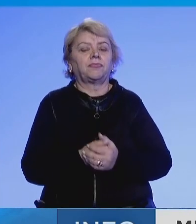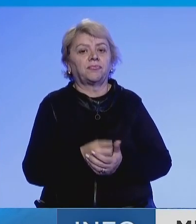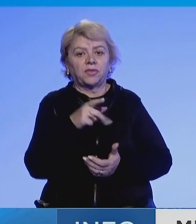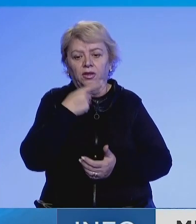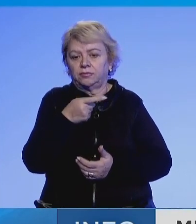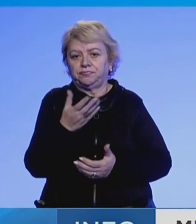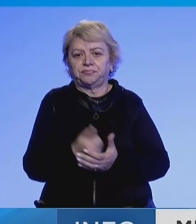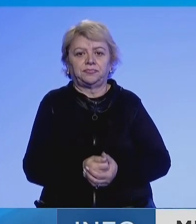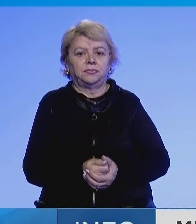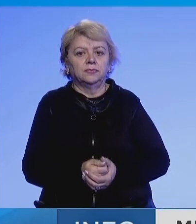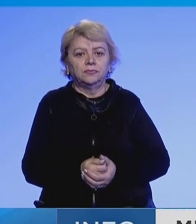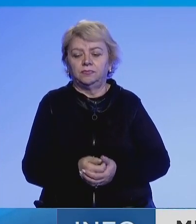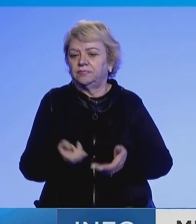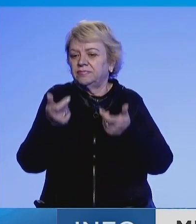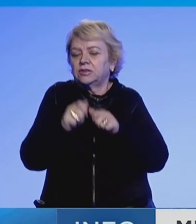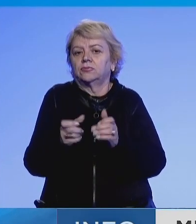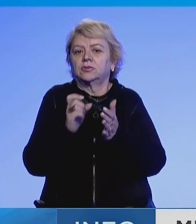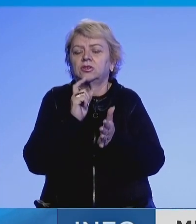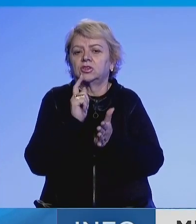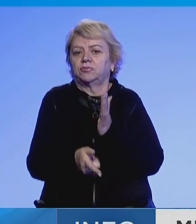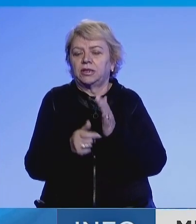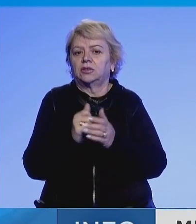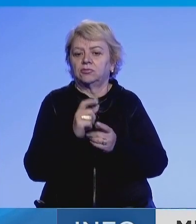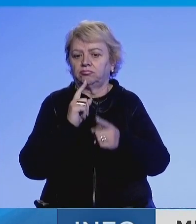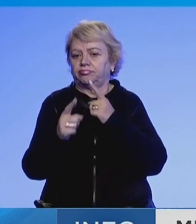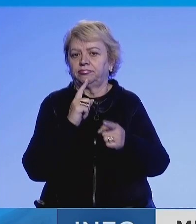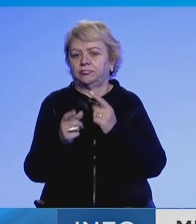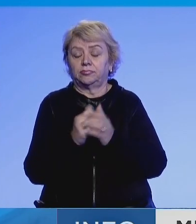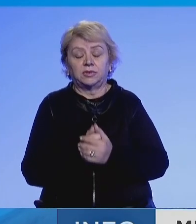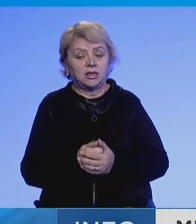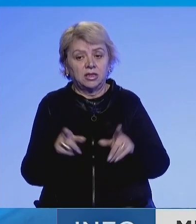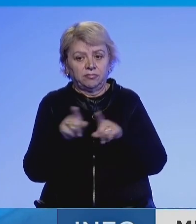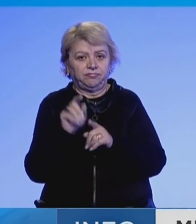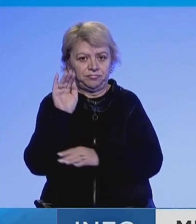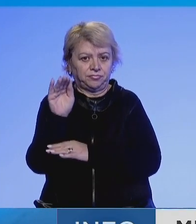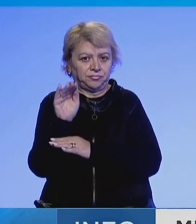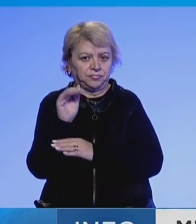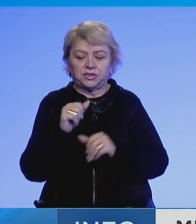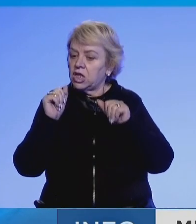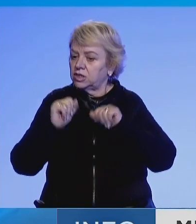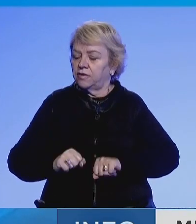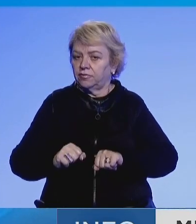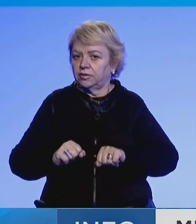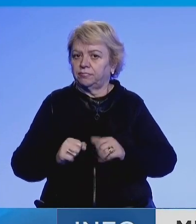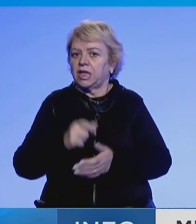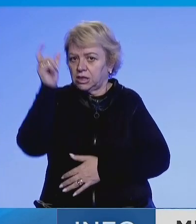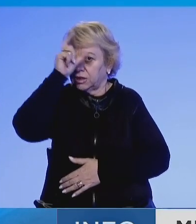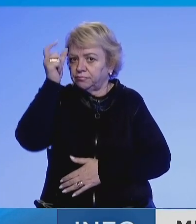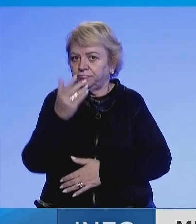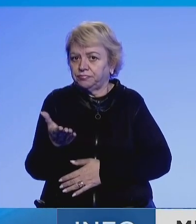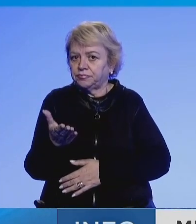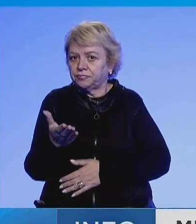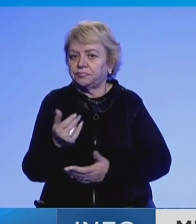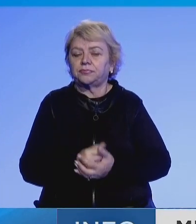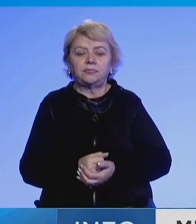theksuar me një mbyllet të shpejt të negociatave. Ndërka që si pas njëftimit nga qeveria serbe, ku